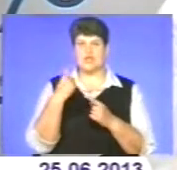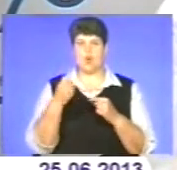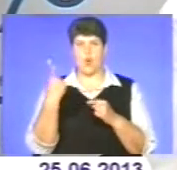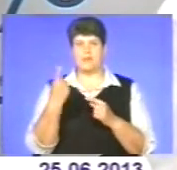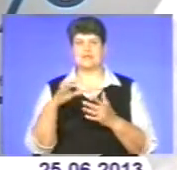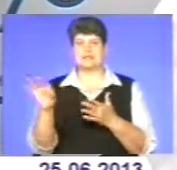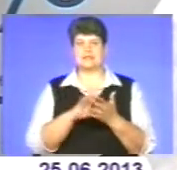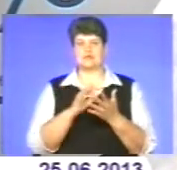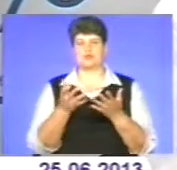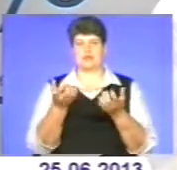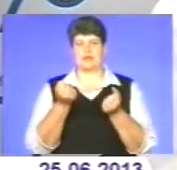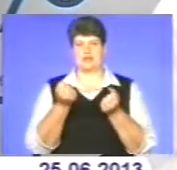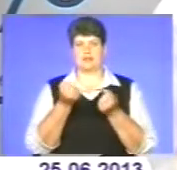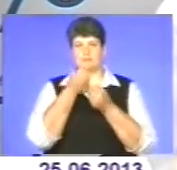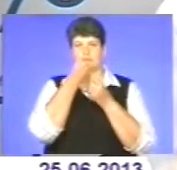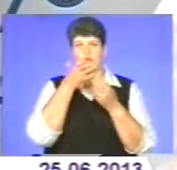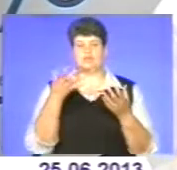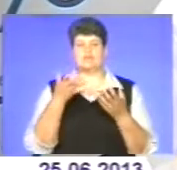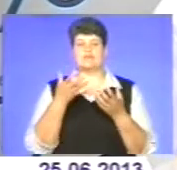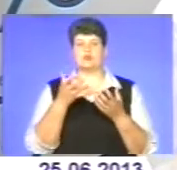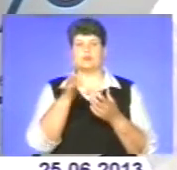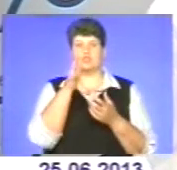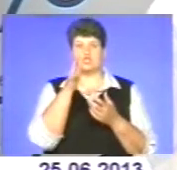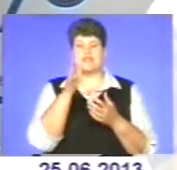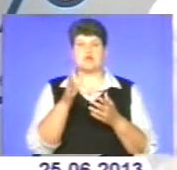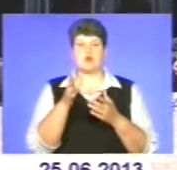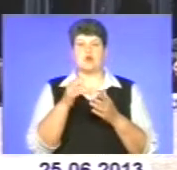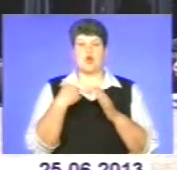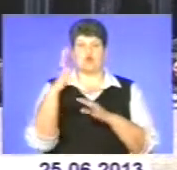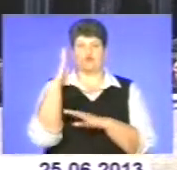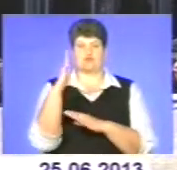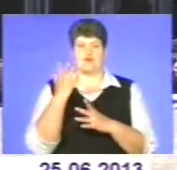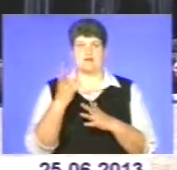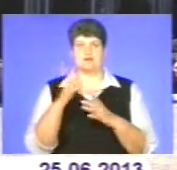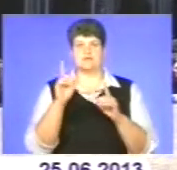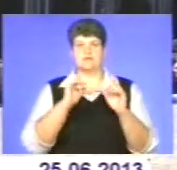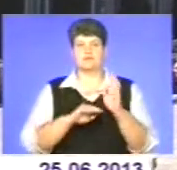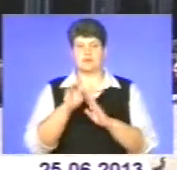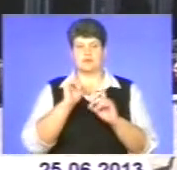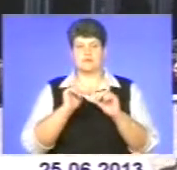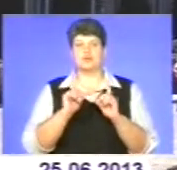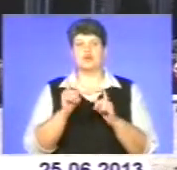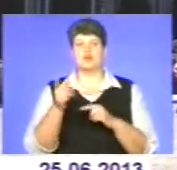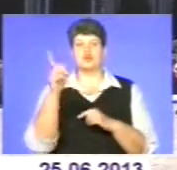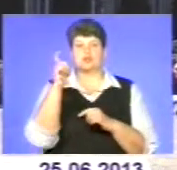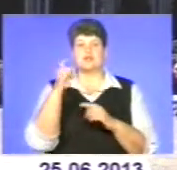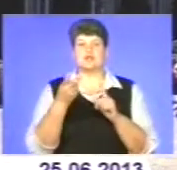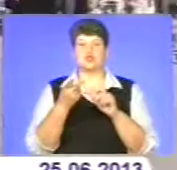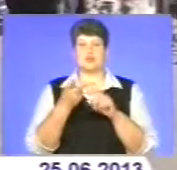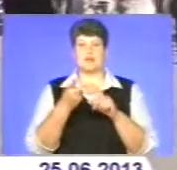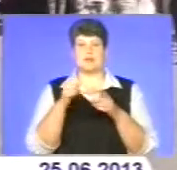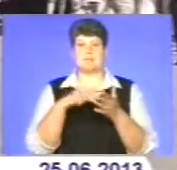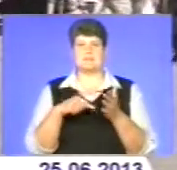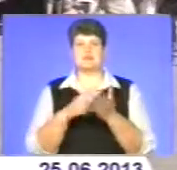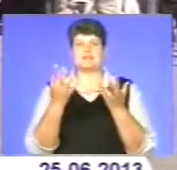малопозитивне рішення під час голосування в сінах парламенту. Чортків є другим за чисельністю в області. Нині